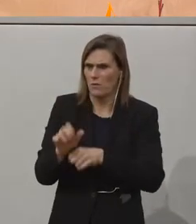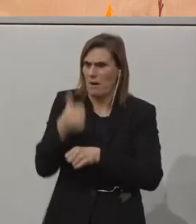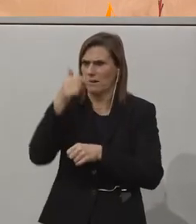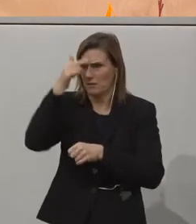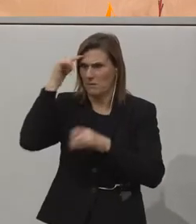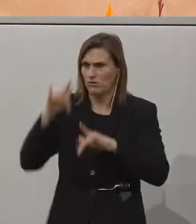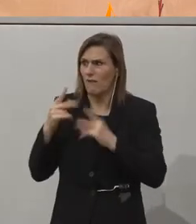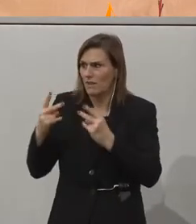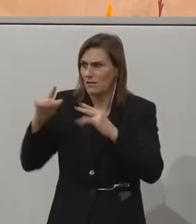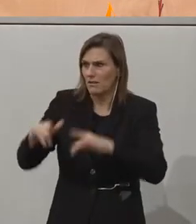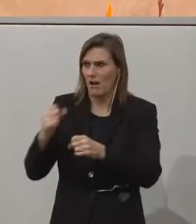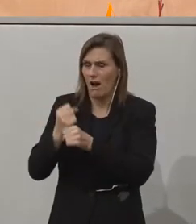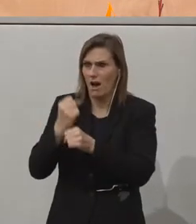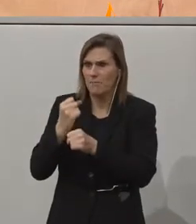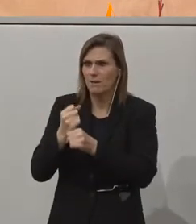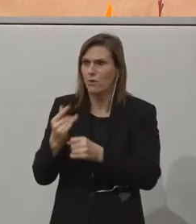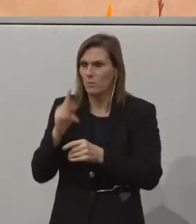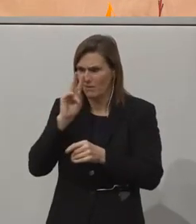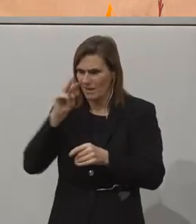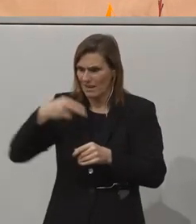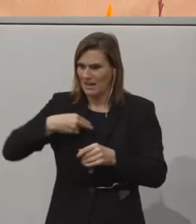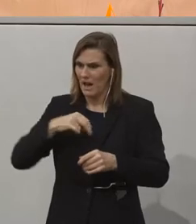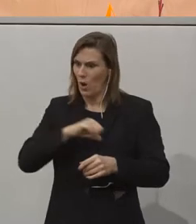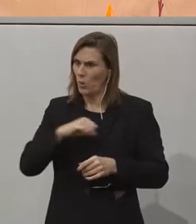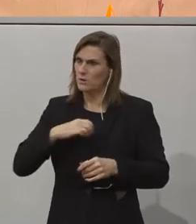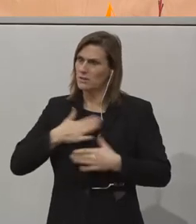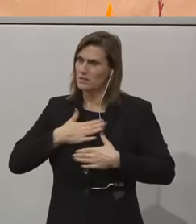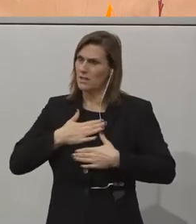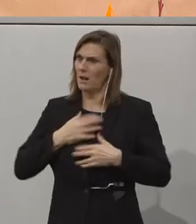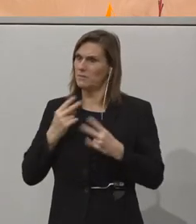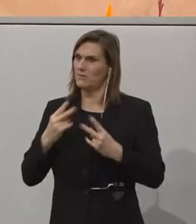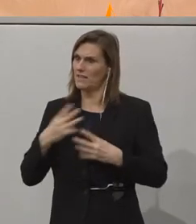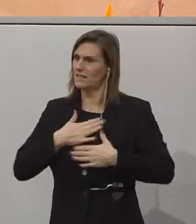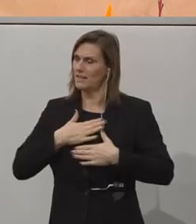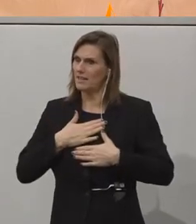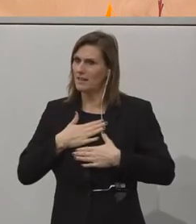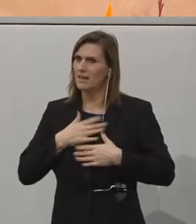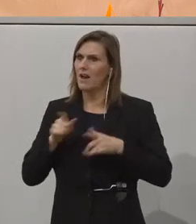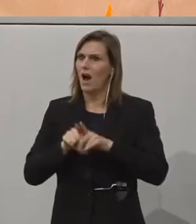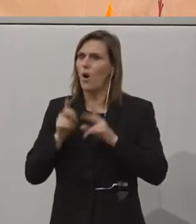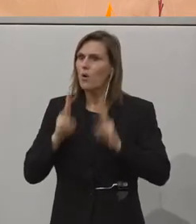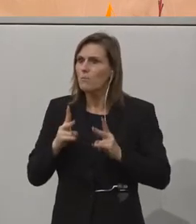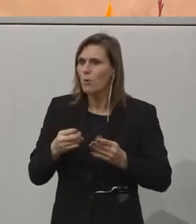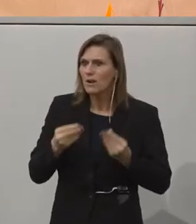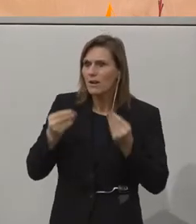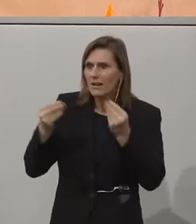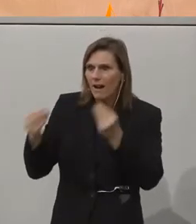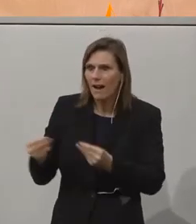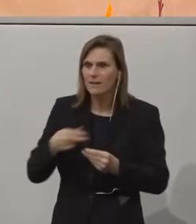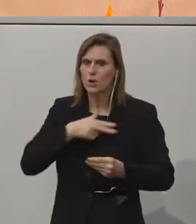essentiell, weil er ein Selbstverständnis auch eines Menschen ausmacht und die Möglichkeit bietet, von einem